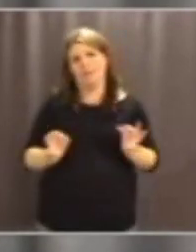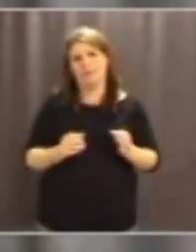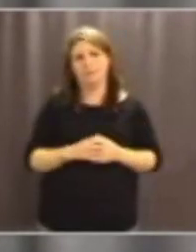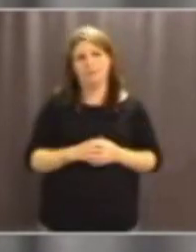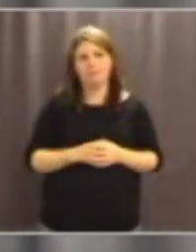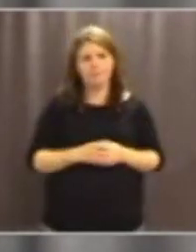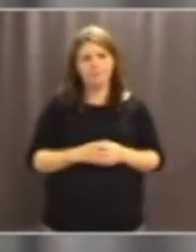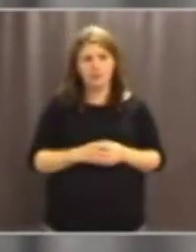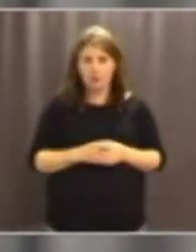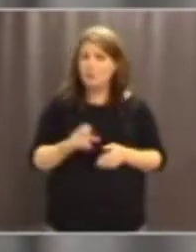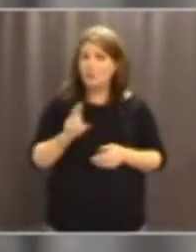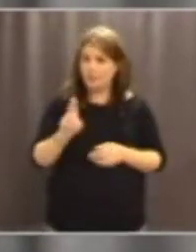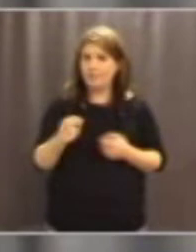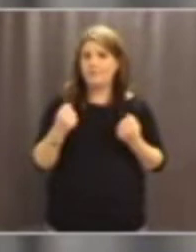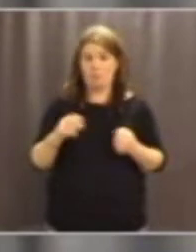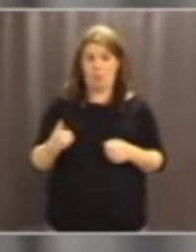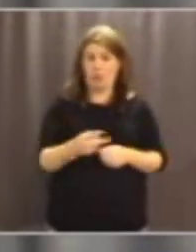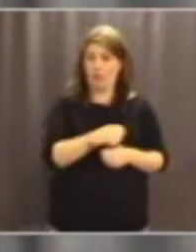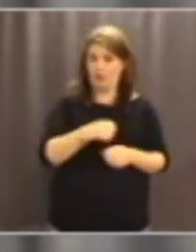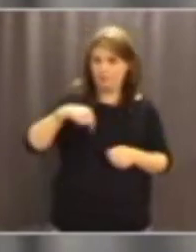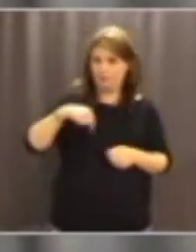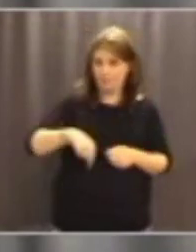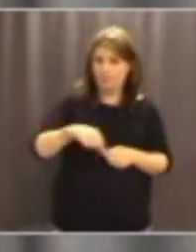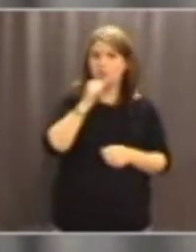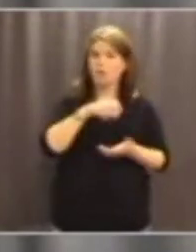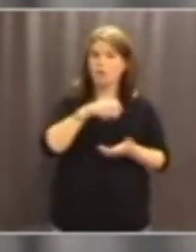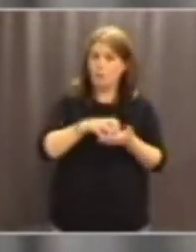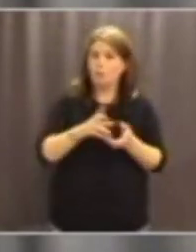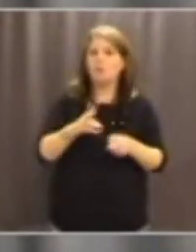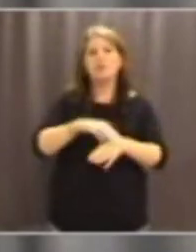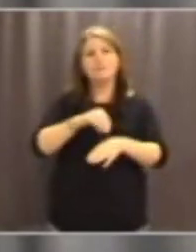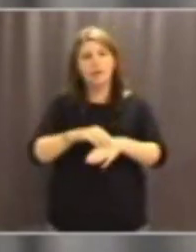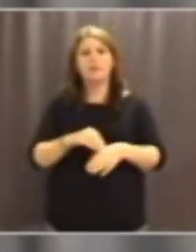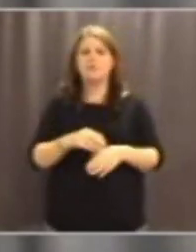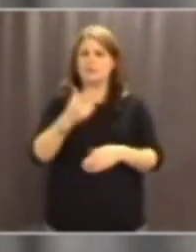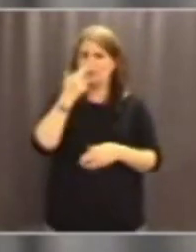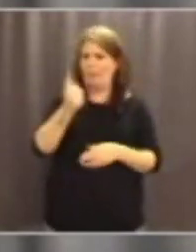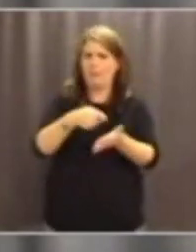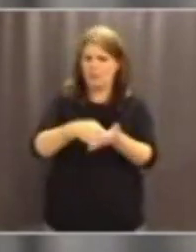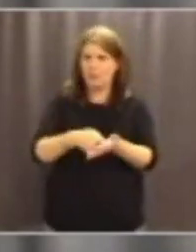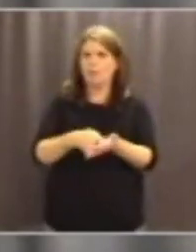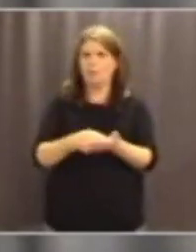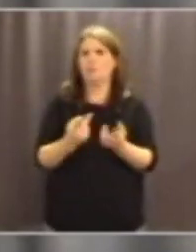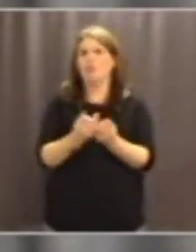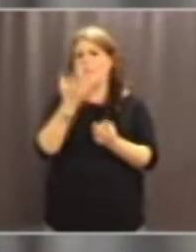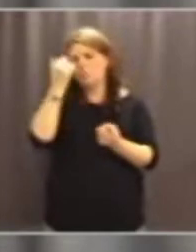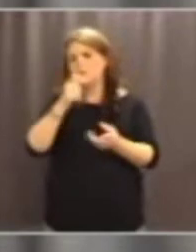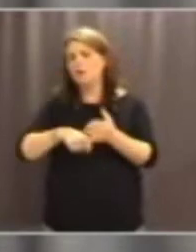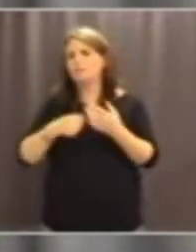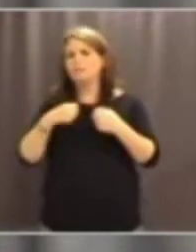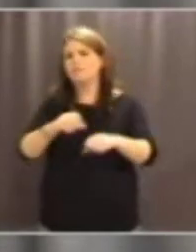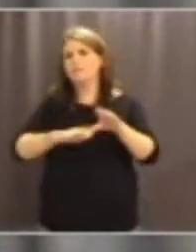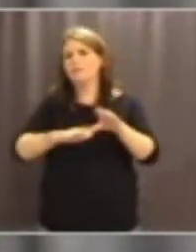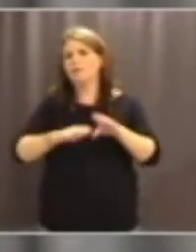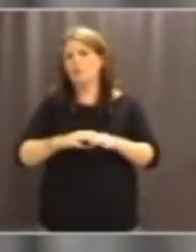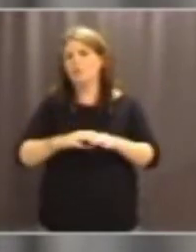Och det är helt angeläget både för Jönköping kommun och för Sverige att man får ett snabbt beslut som man kan komma igång För detta är